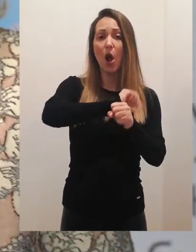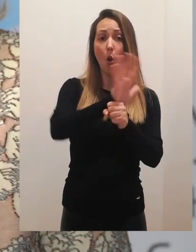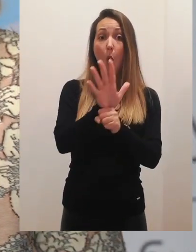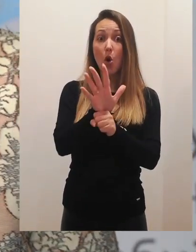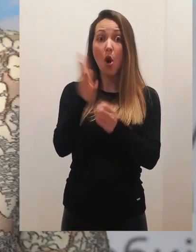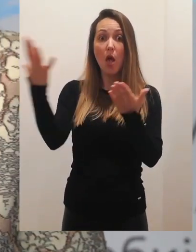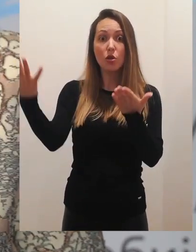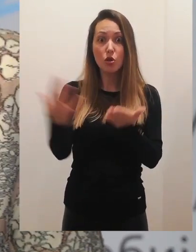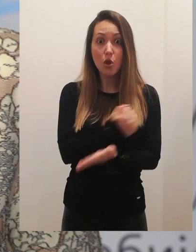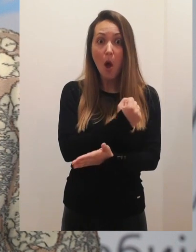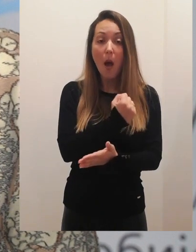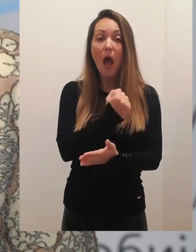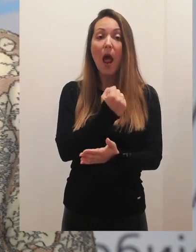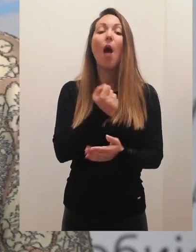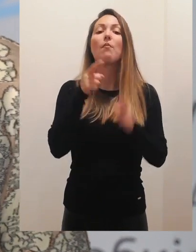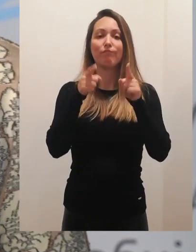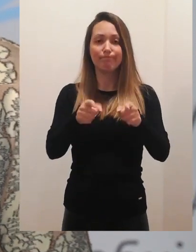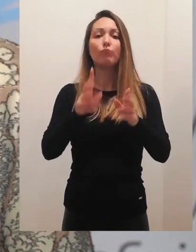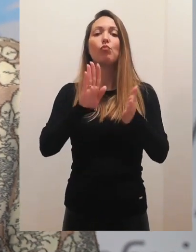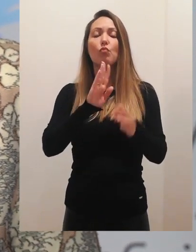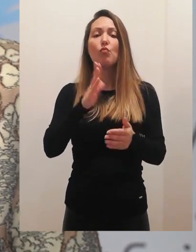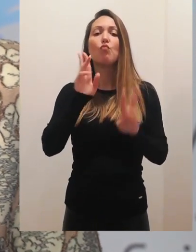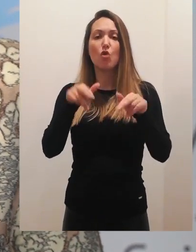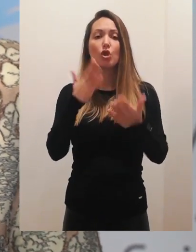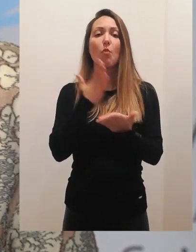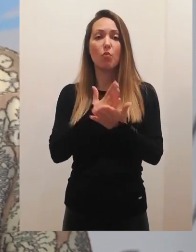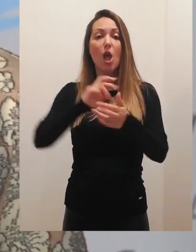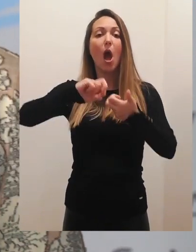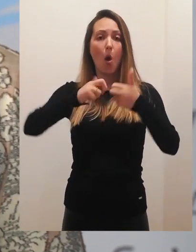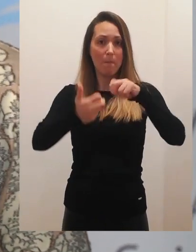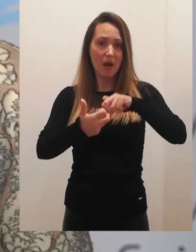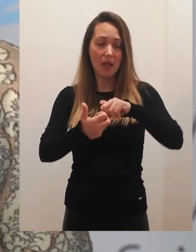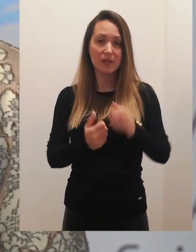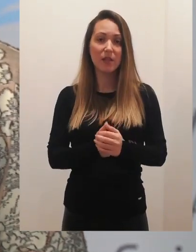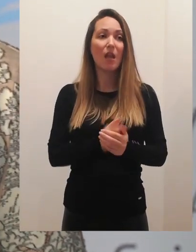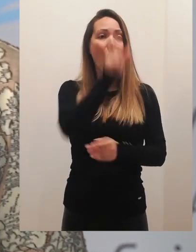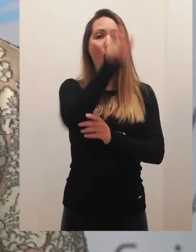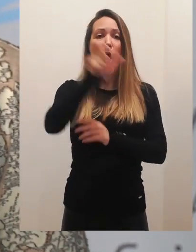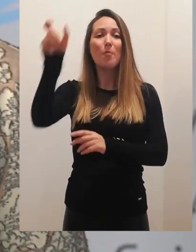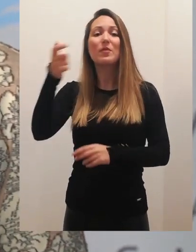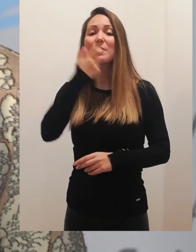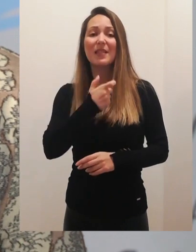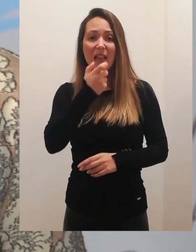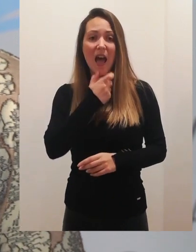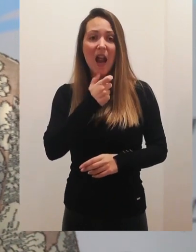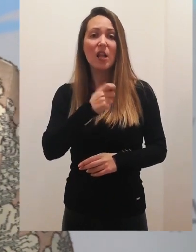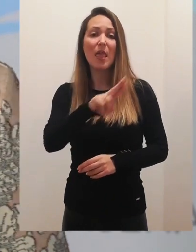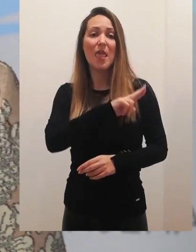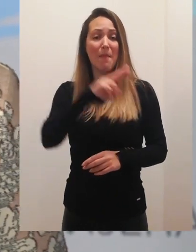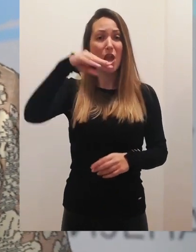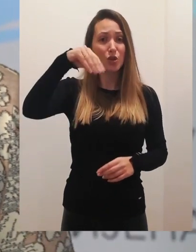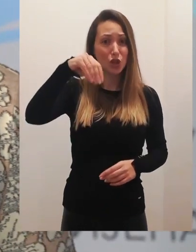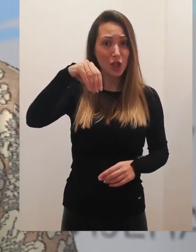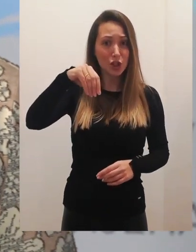tok same bolesti može da bude komplikovaniji. Vrlo često osobe starije života dobi sa